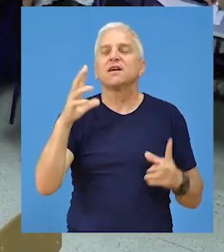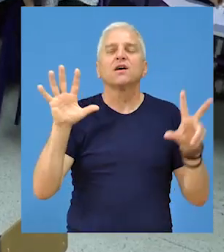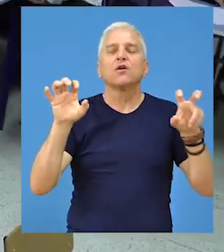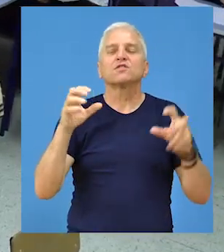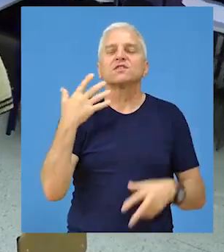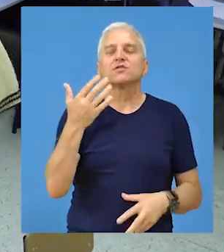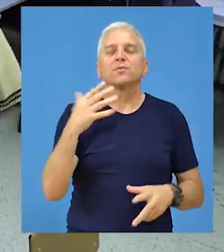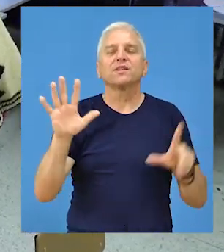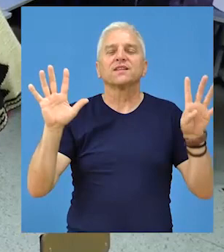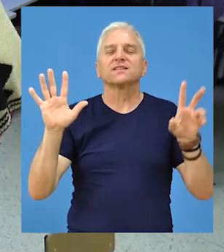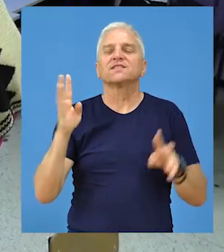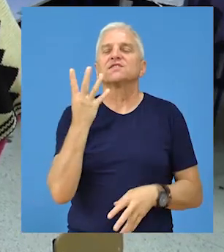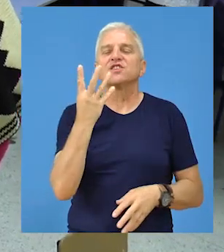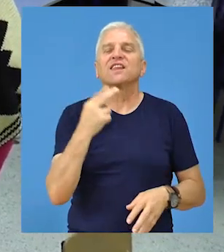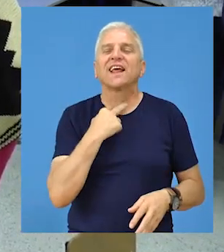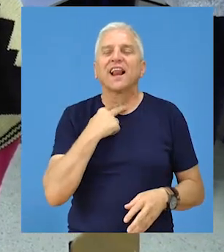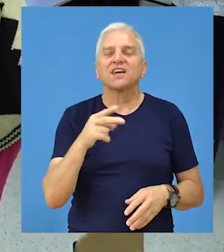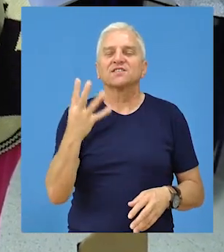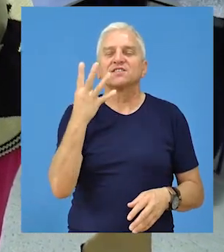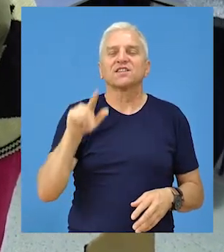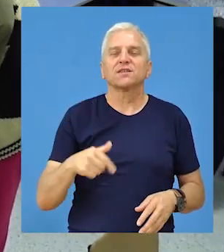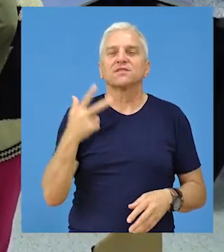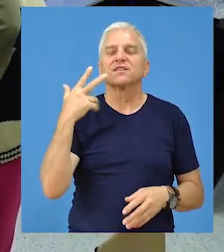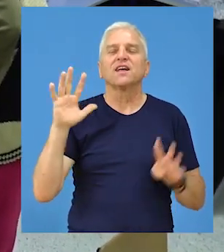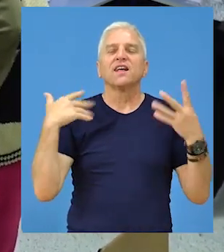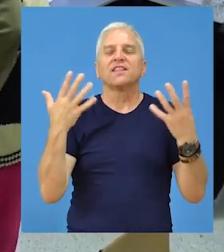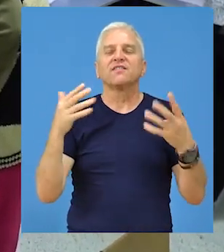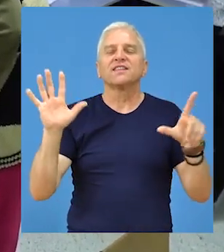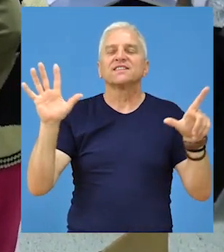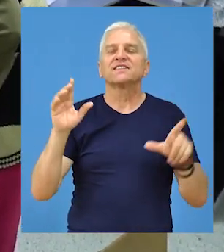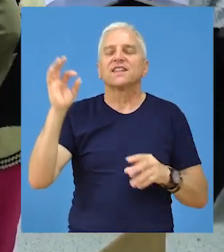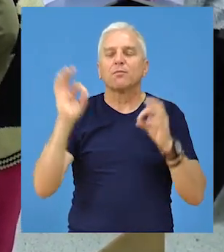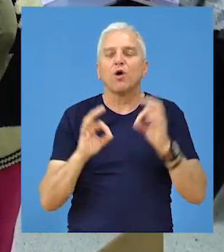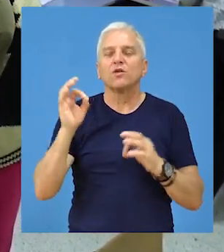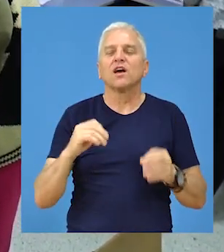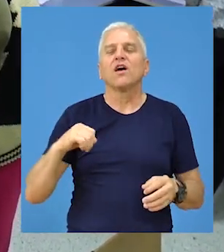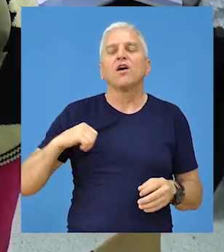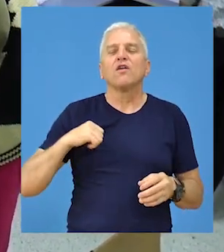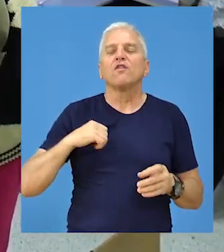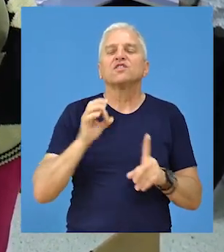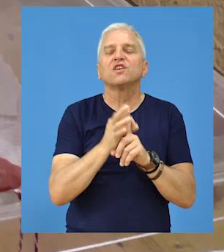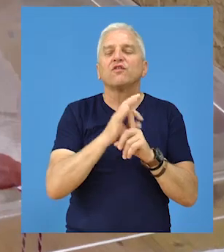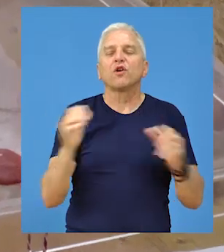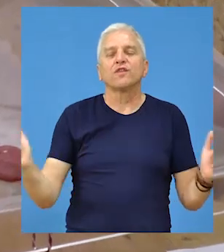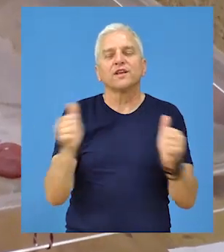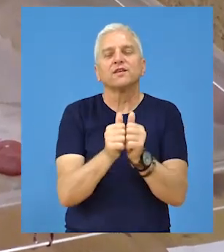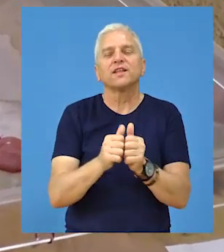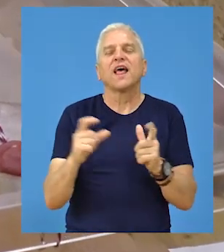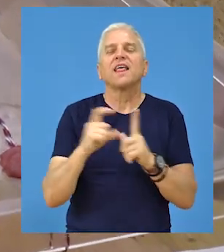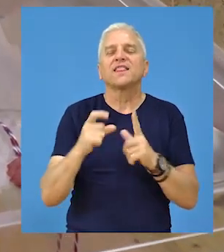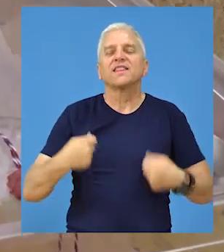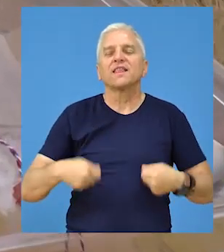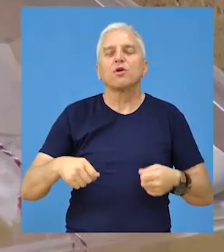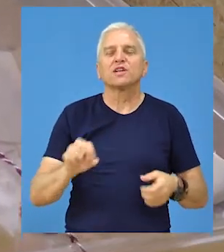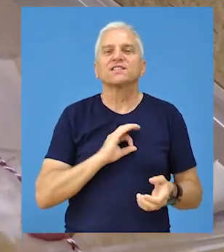874 glasa, odnosno 4,97 odsto, i Vojvođanski front Ujedinjeni za